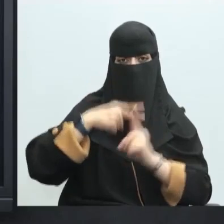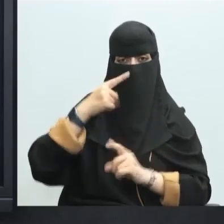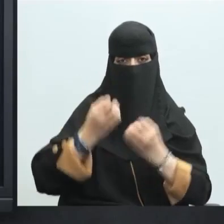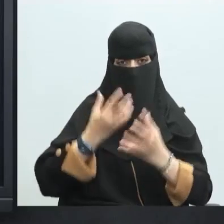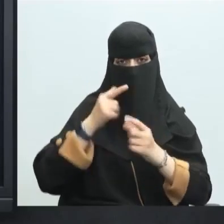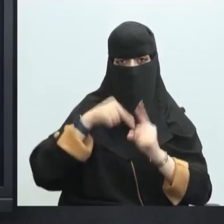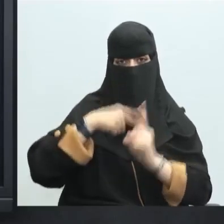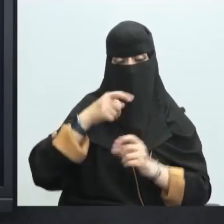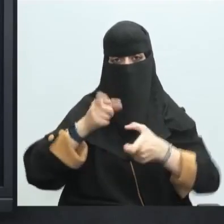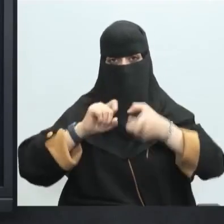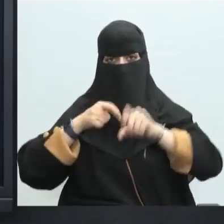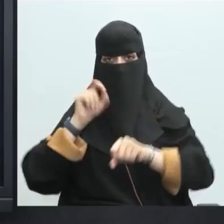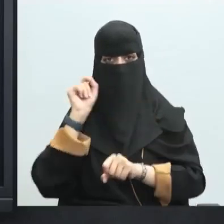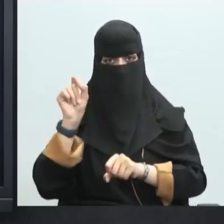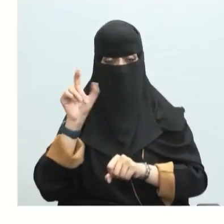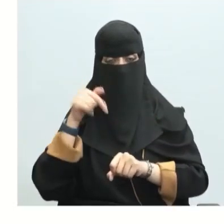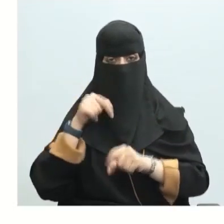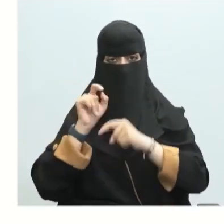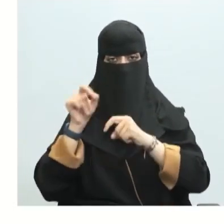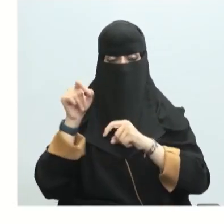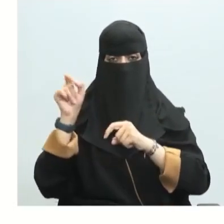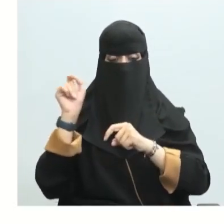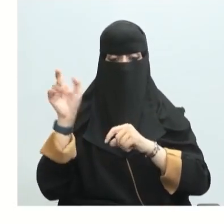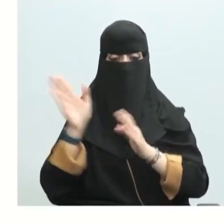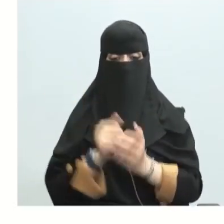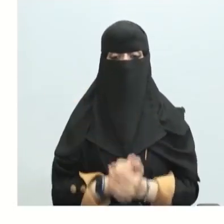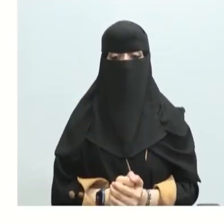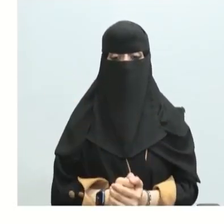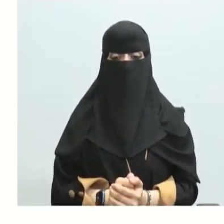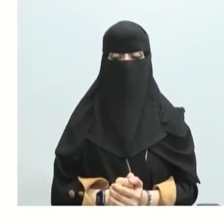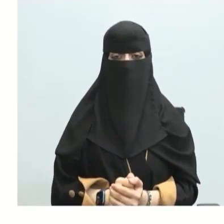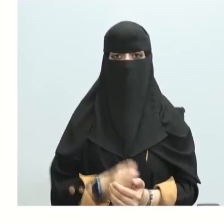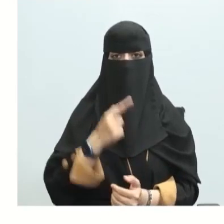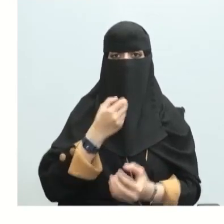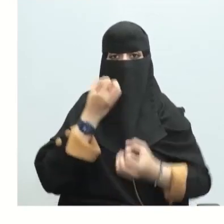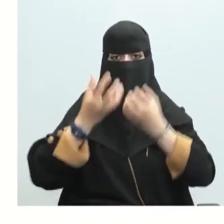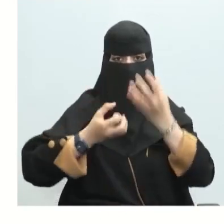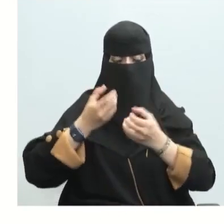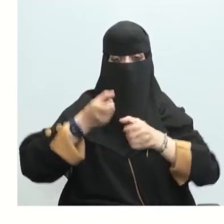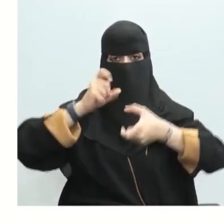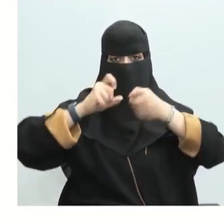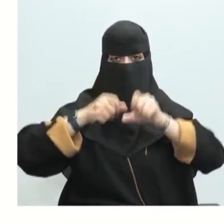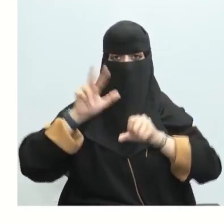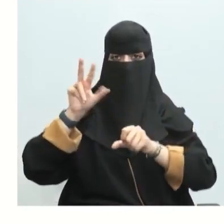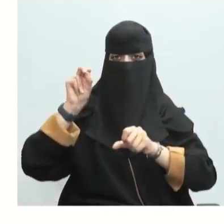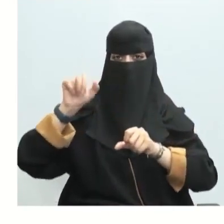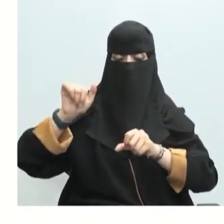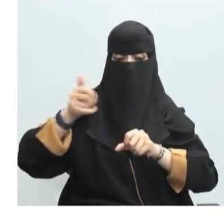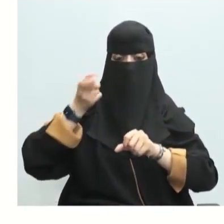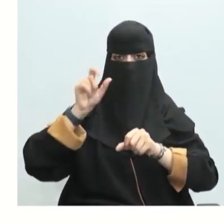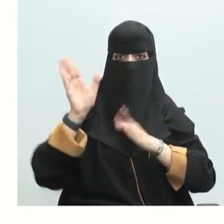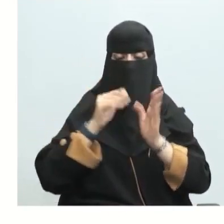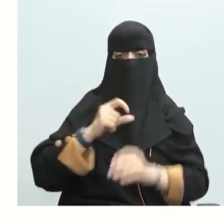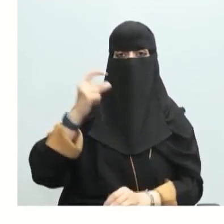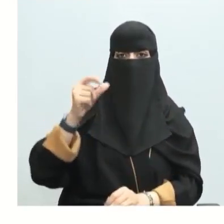درجة حرارة التكوين هي 0.0 إذن ما هي حرارة التكوين القياسية؟ وهي دلتا إتش نوت